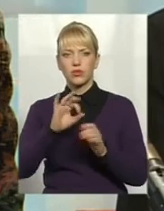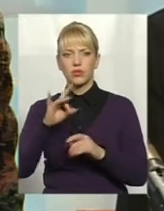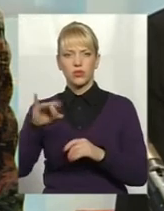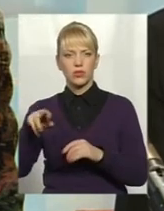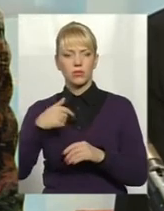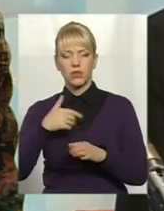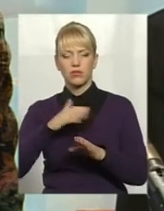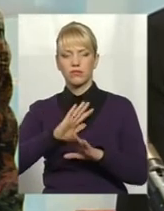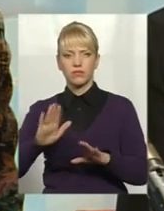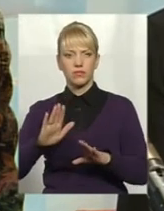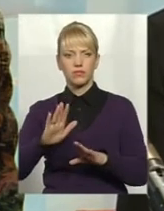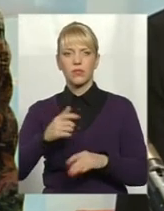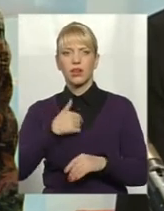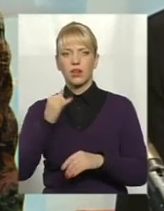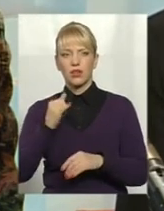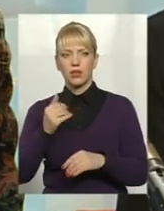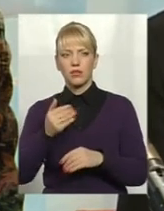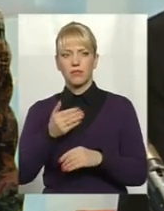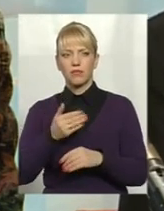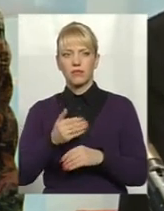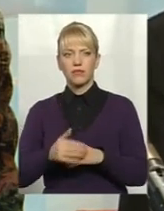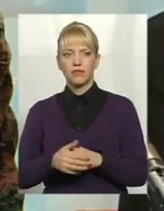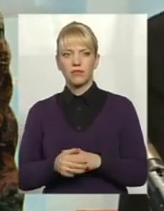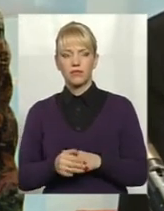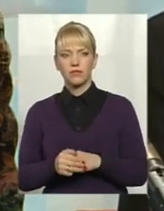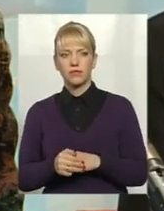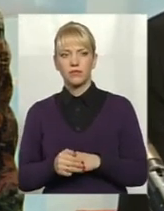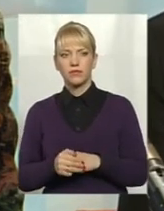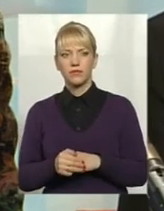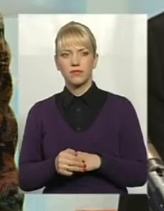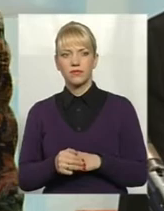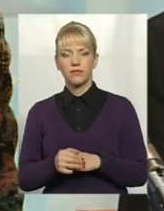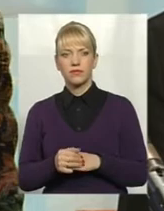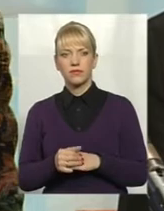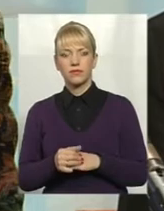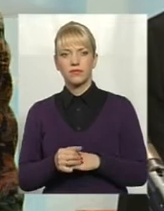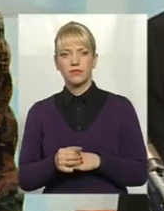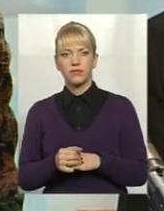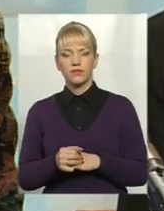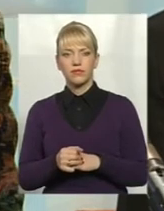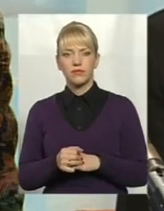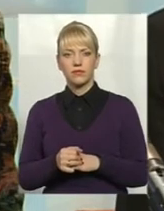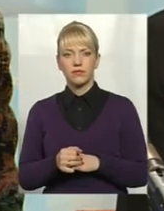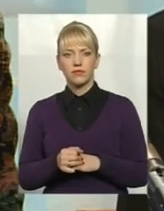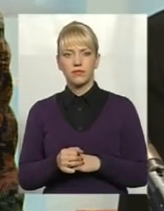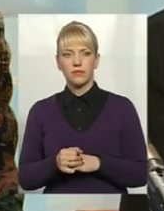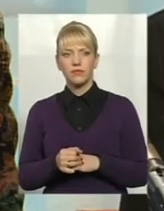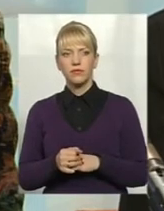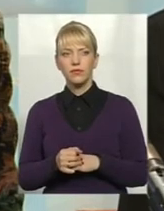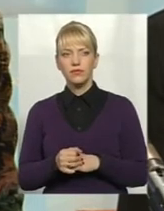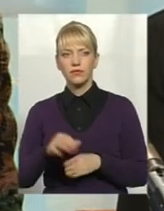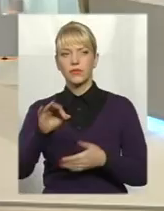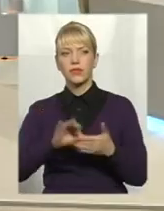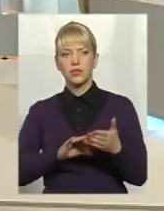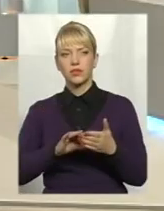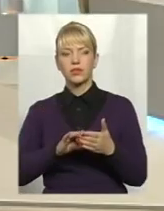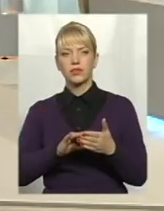приобріли, війшли в чоіндвенчер з українськими партнерами. зразу збавилися